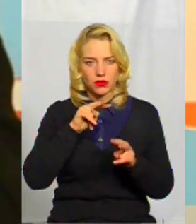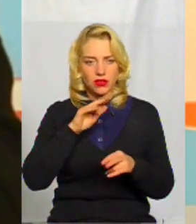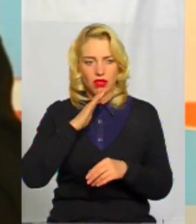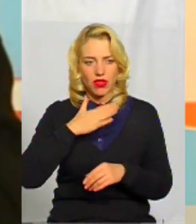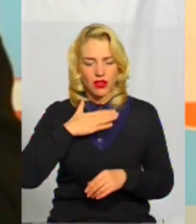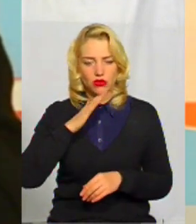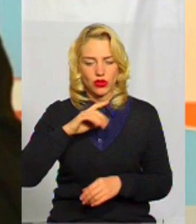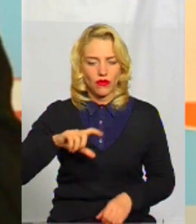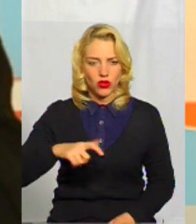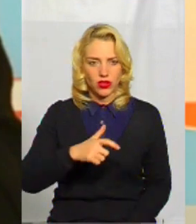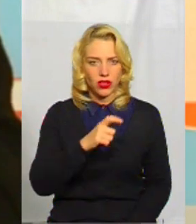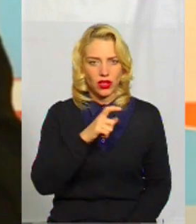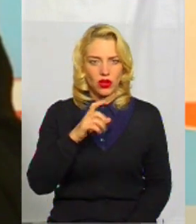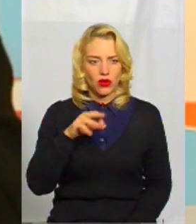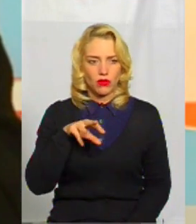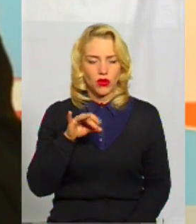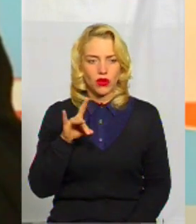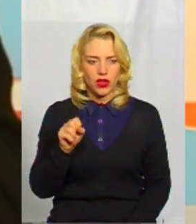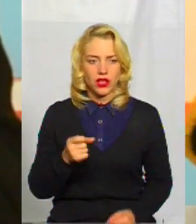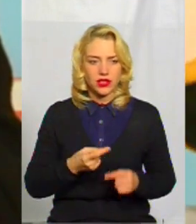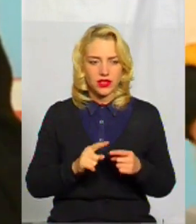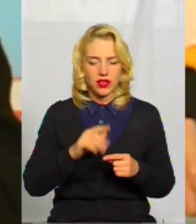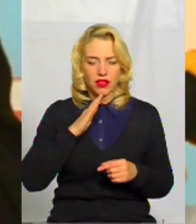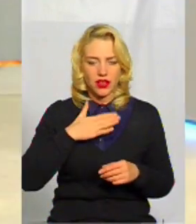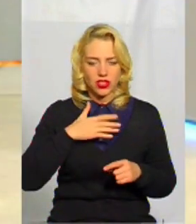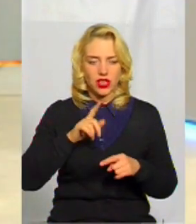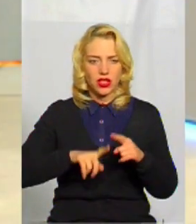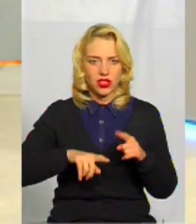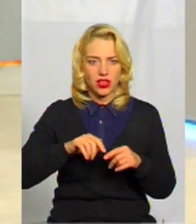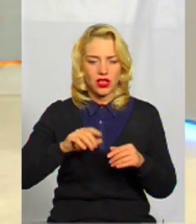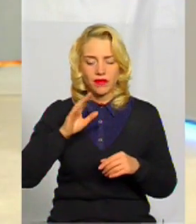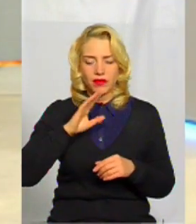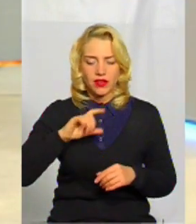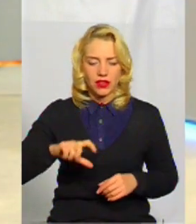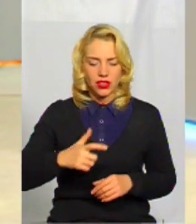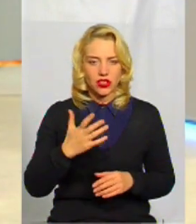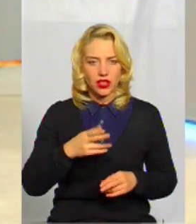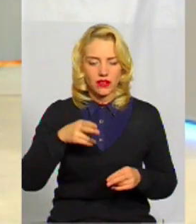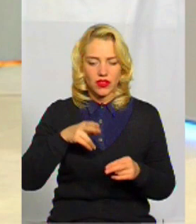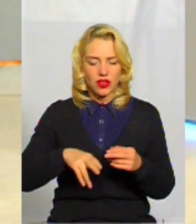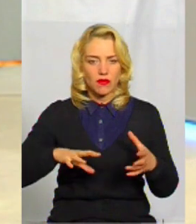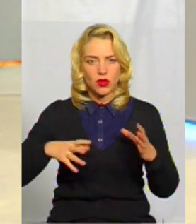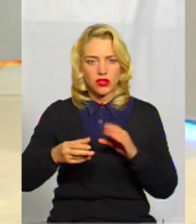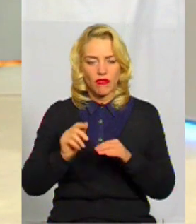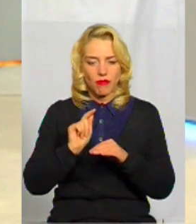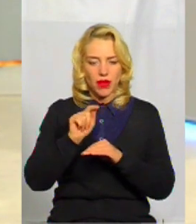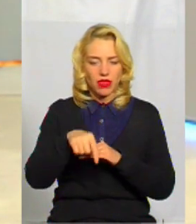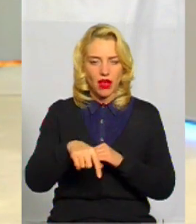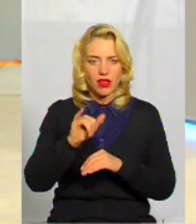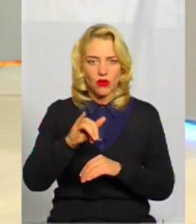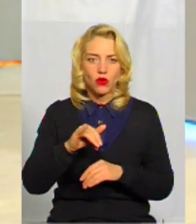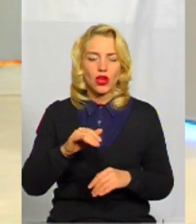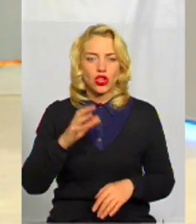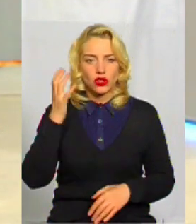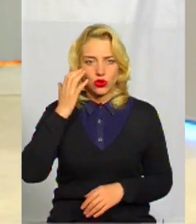нашої річки, хомори. Це наша рідна річка, яка в кінцевому результаті впадає в Чорне море. Тобто, якщо провести, кудою вона